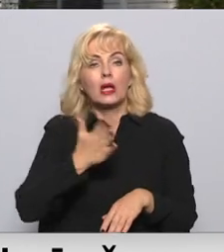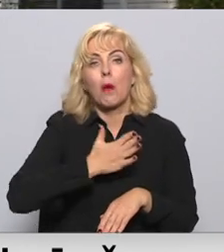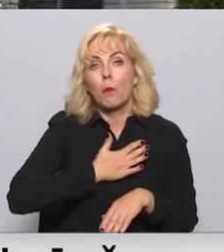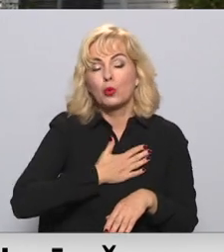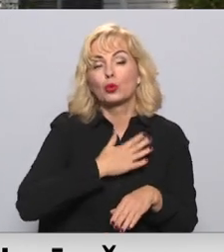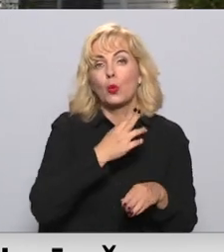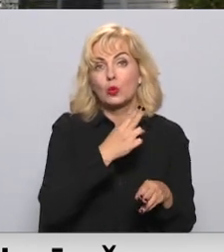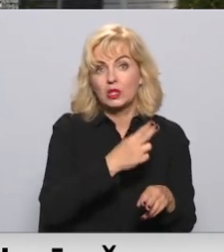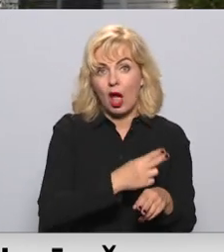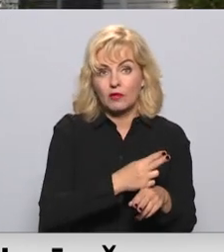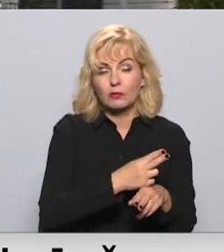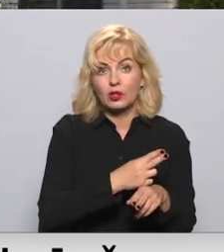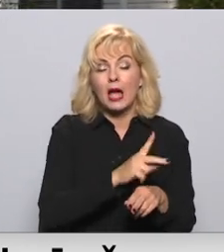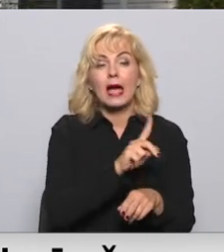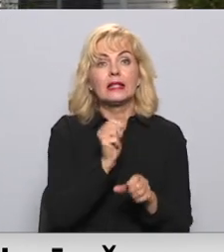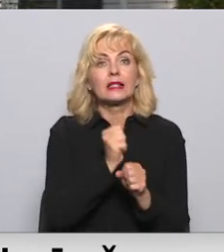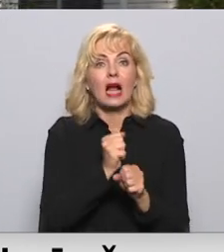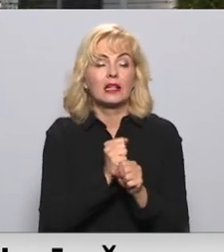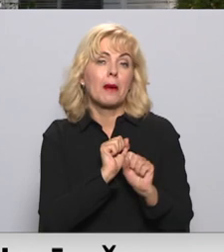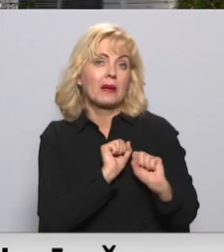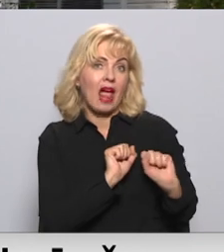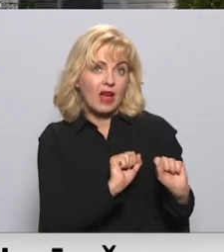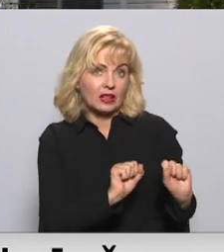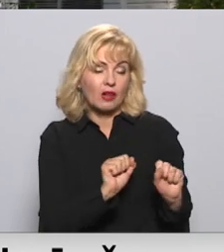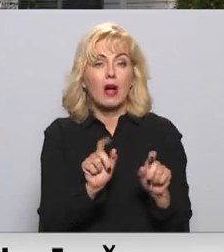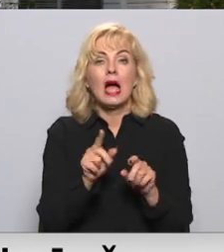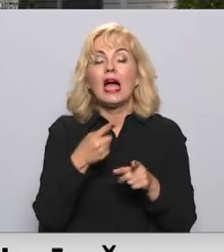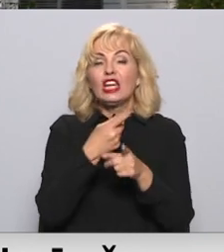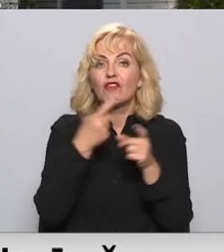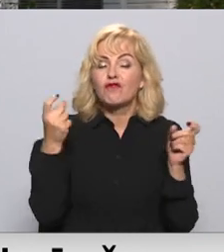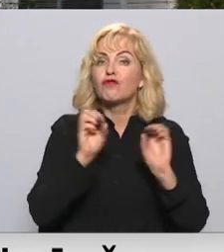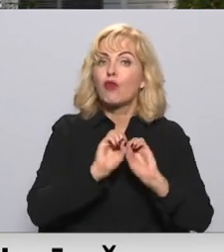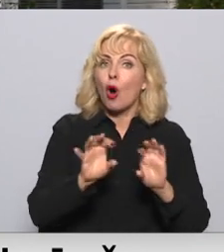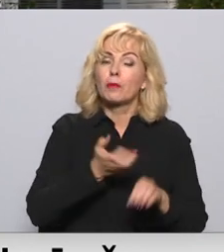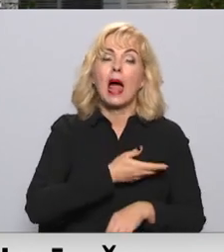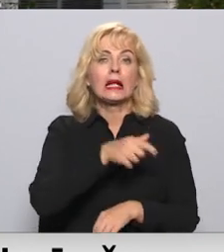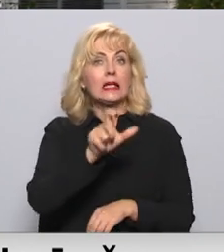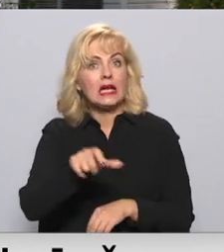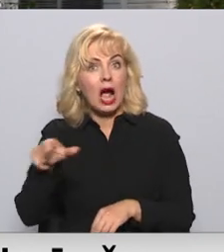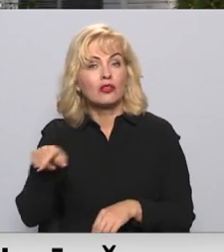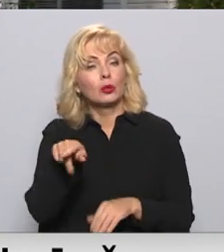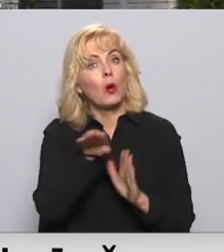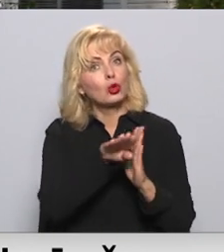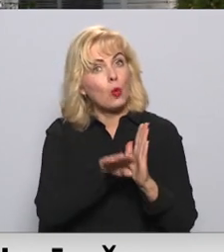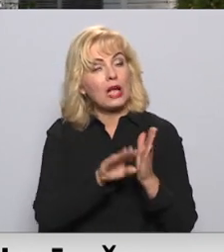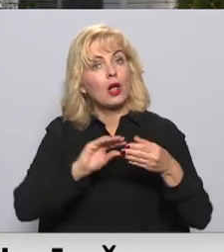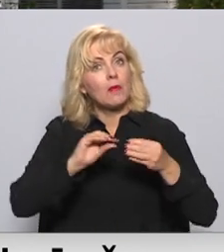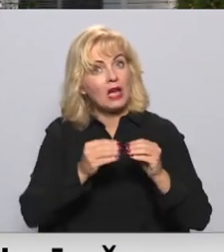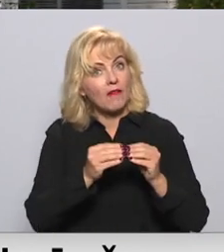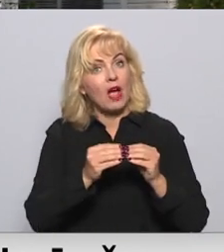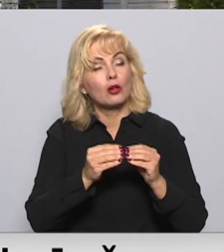uzdevums ir pirmam kārtām arī strādāt preventīvi, tātad informēt iedzīvotājus par šo noteikumu ievērošanas